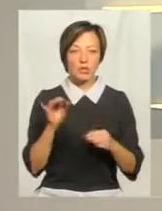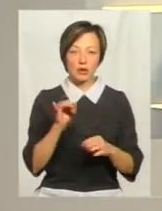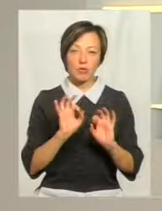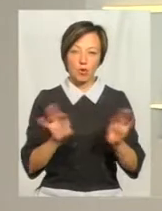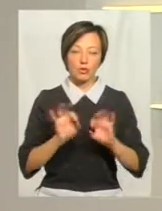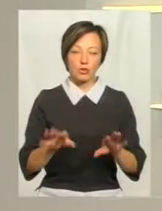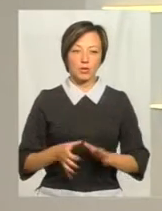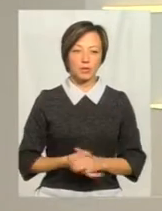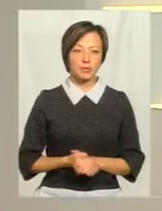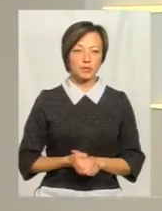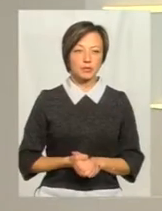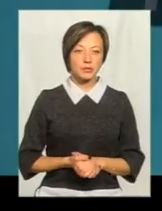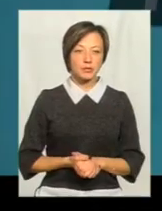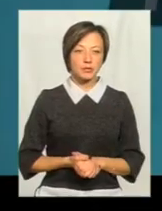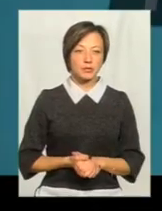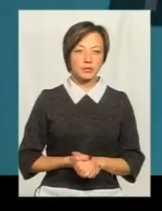прокоментуємо їх. Прошу.